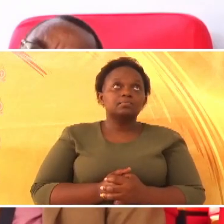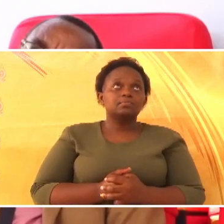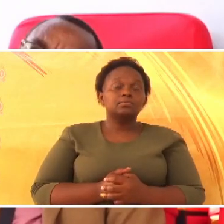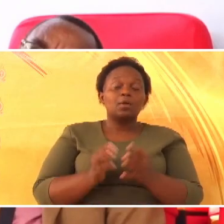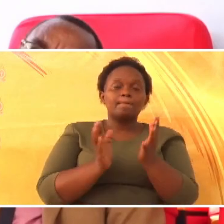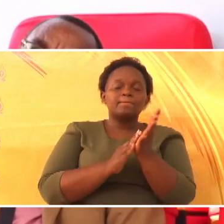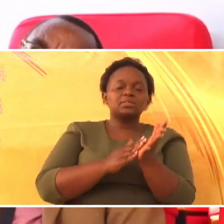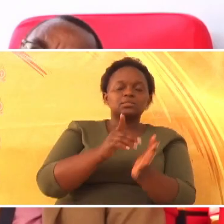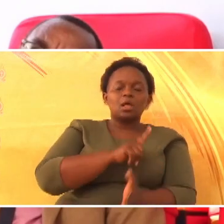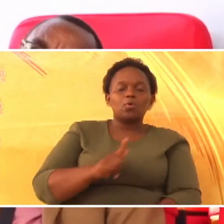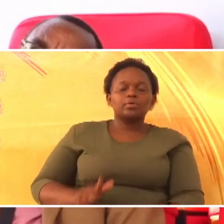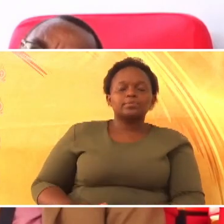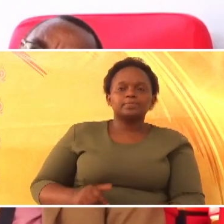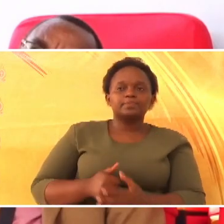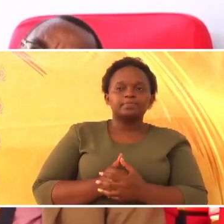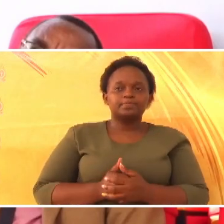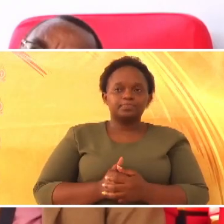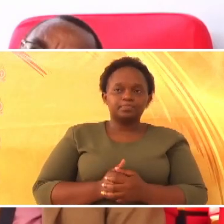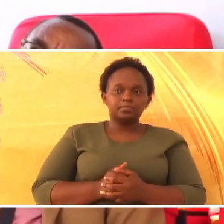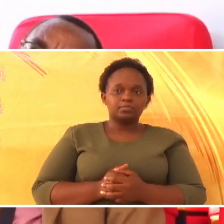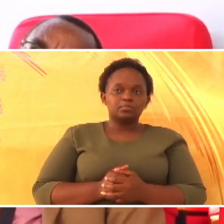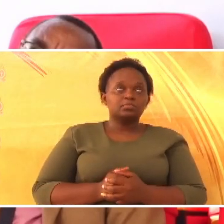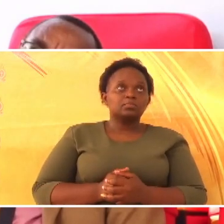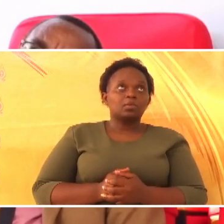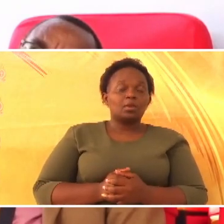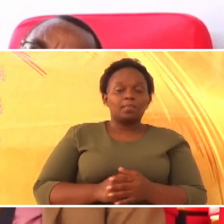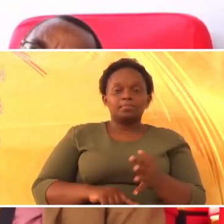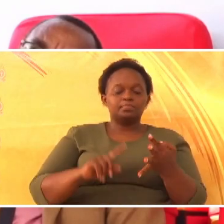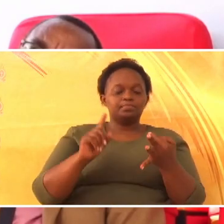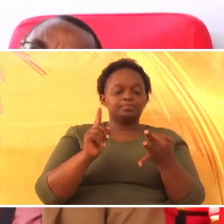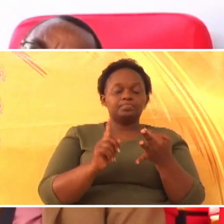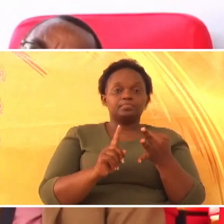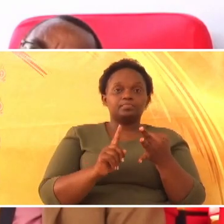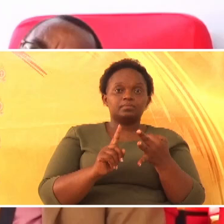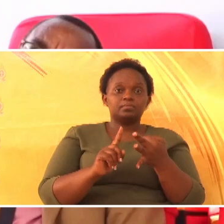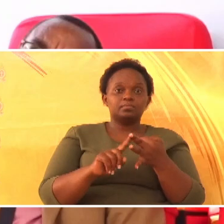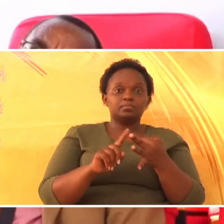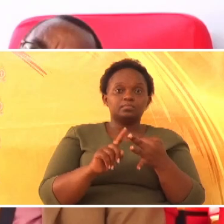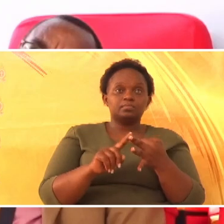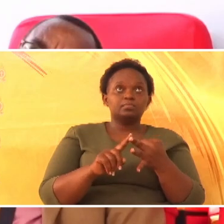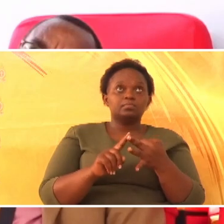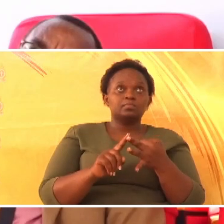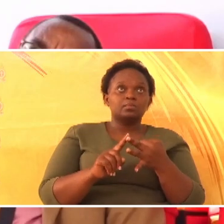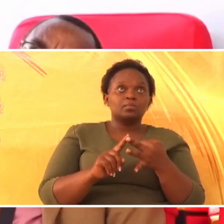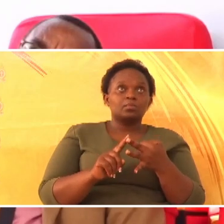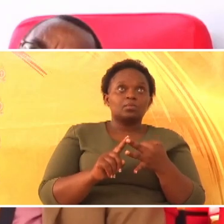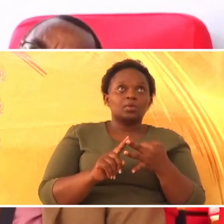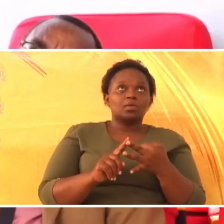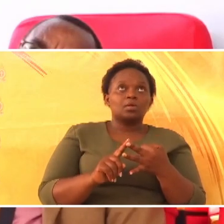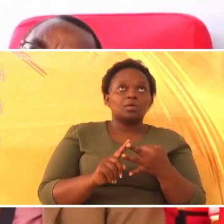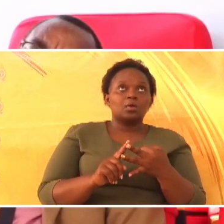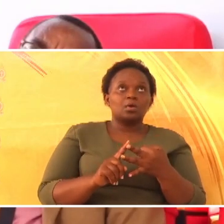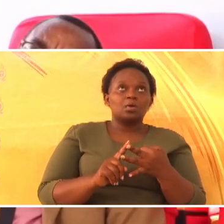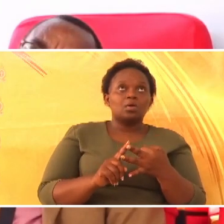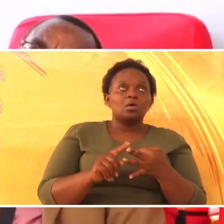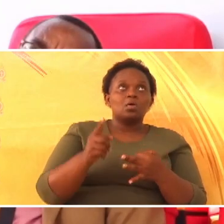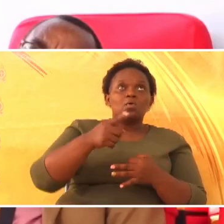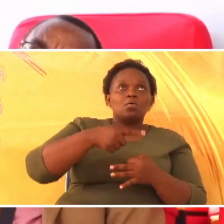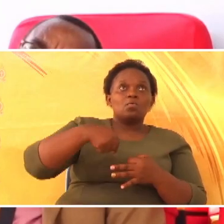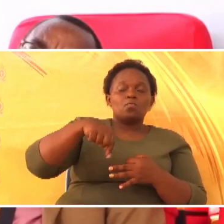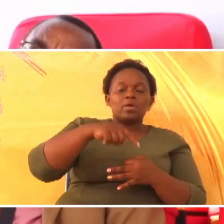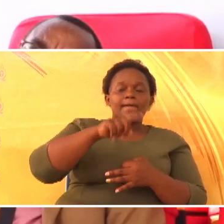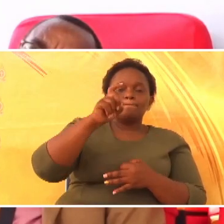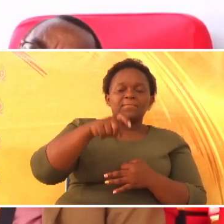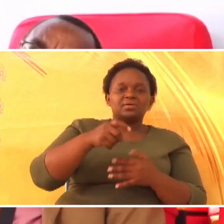Wanaasipiwe. Najambula tatu. Nilazima tumalize